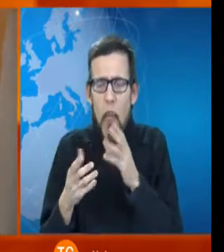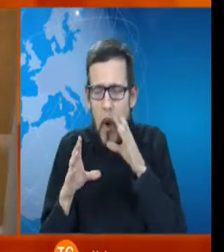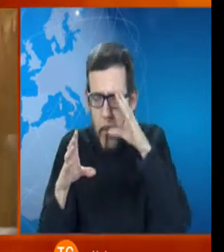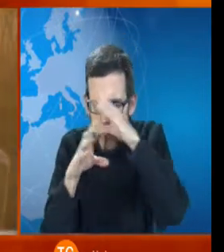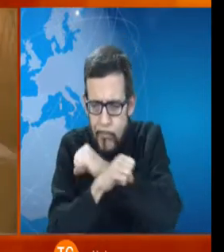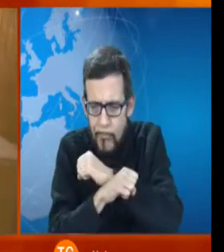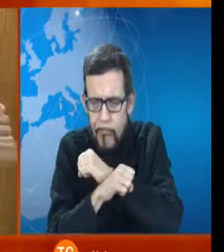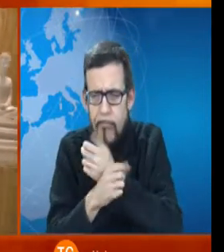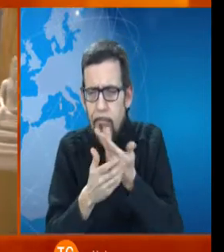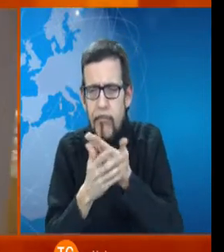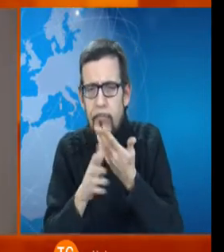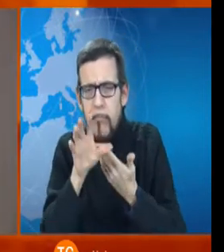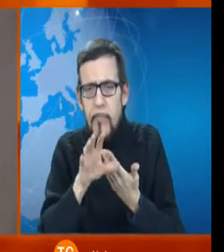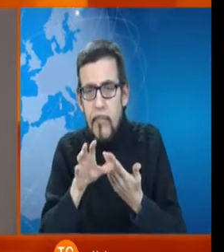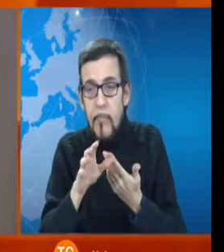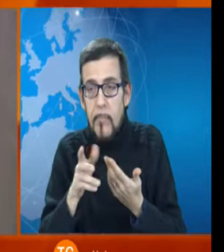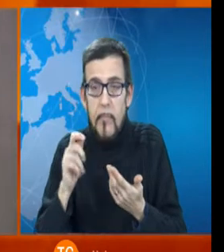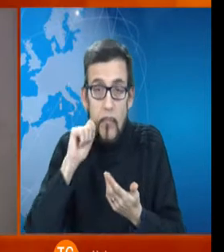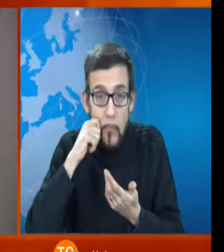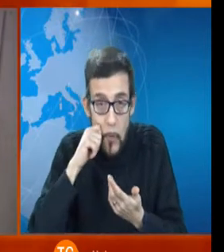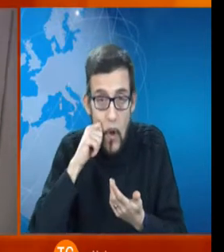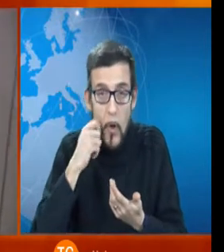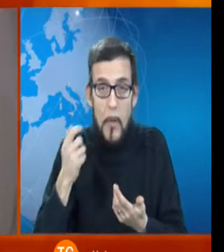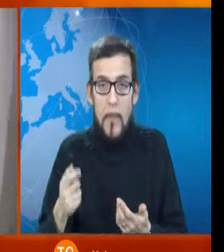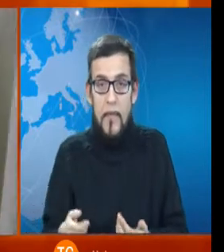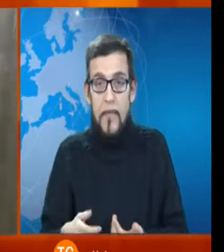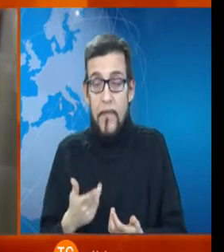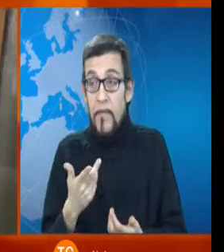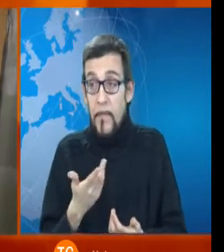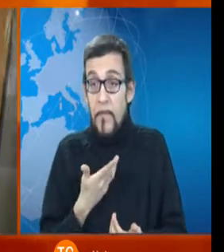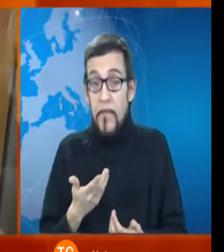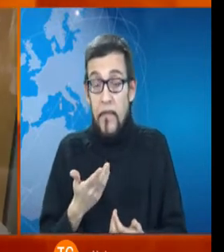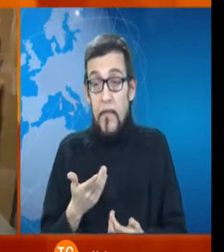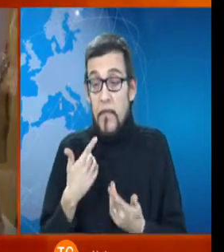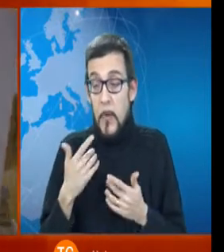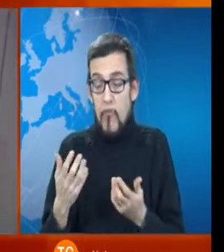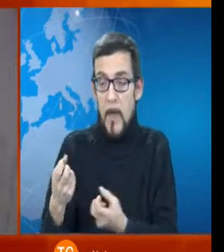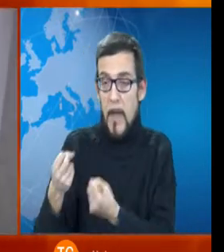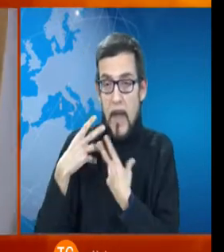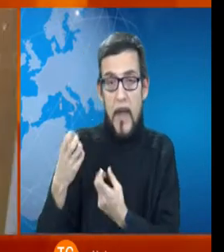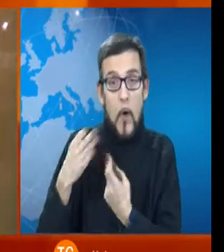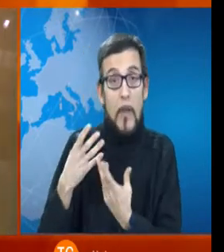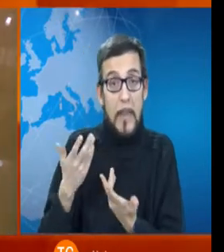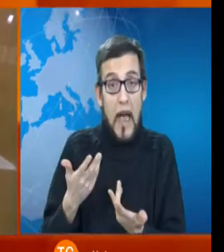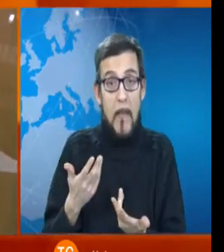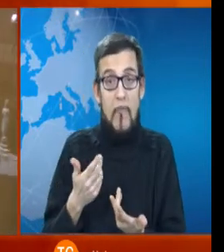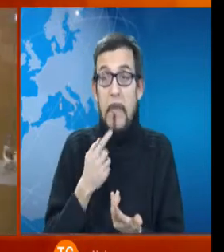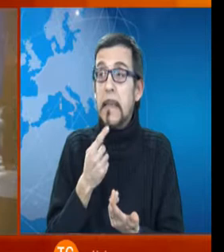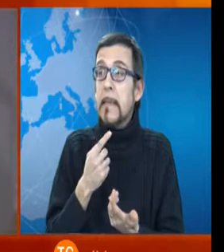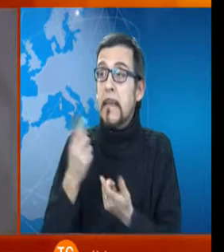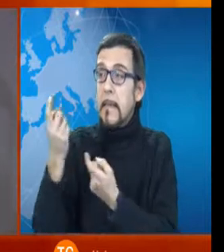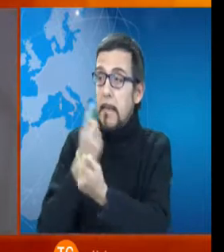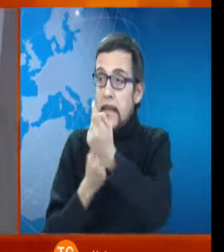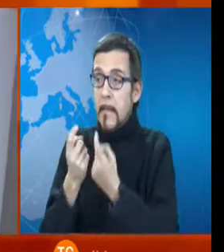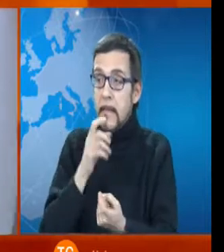sfera dell'occulto molto positiva è un fascino che comunque sta contagiando chi dall'Europa arriva